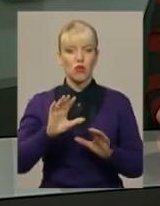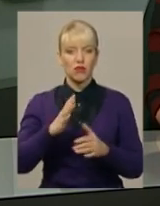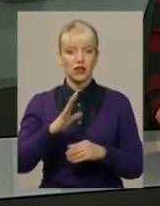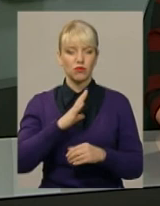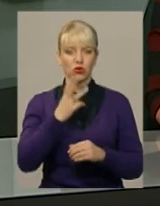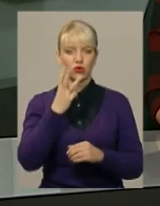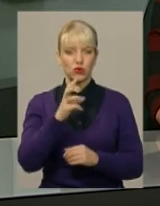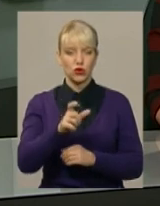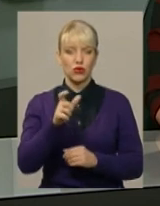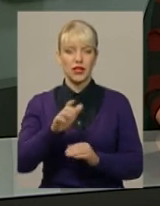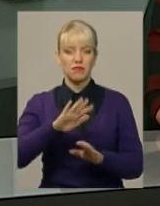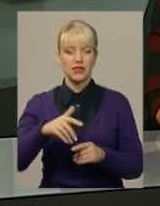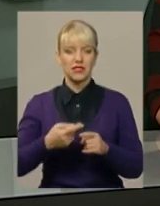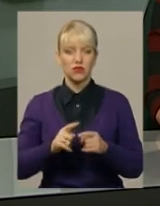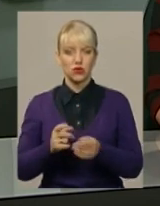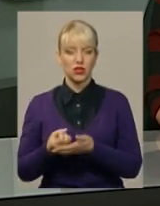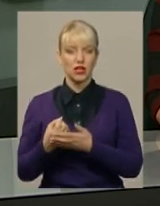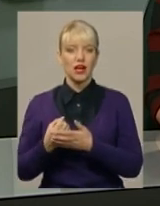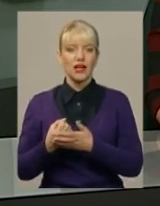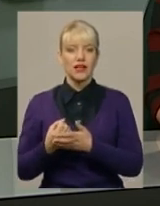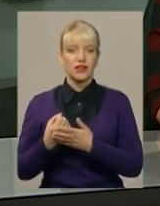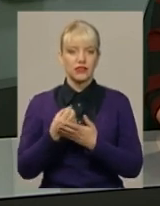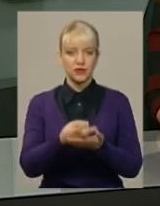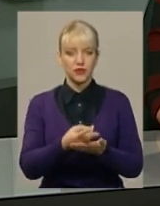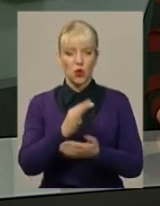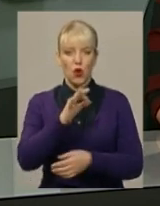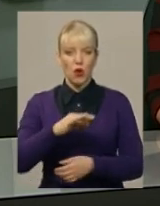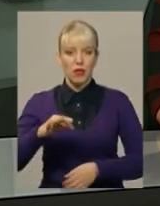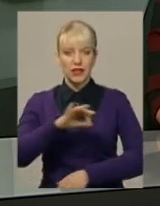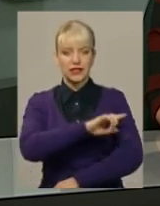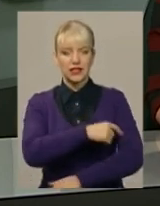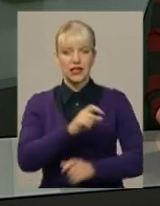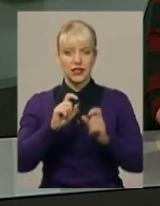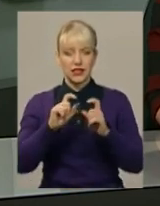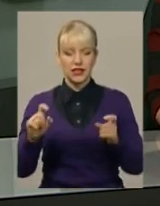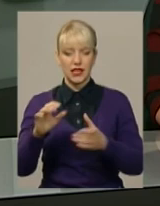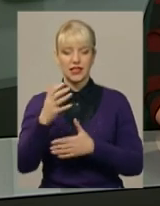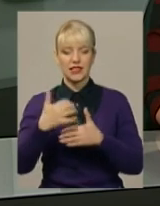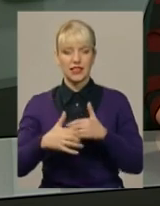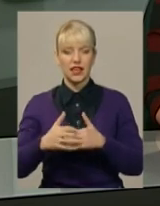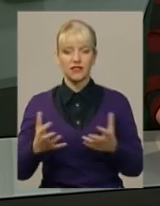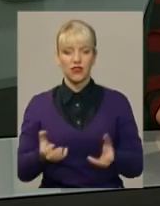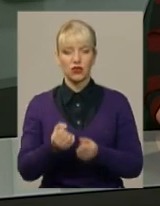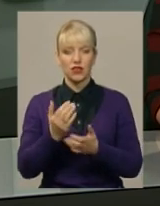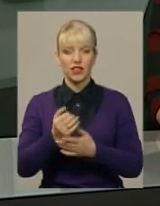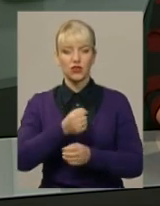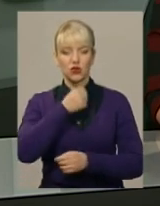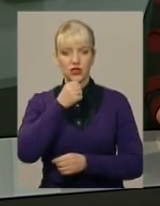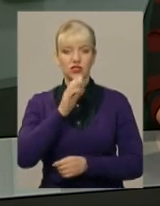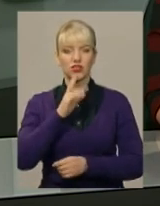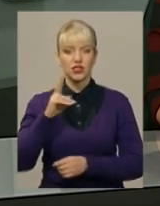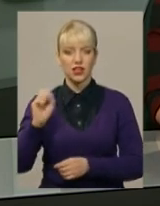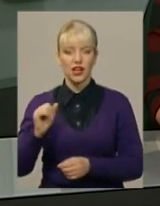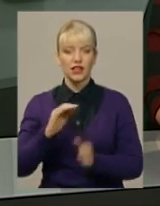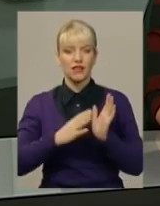людей. Після того, як їх евакуювали, одразу шпиталізували до обласної лікарні. Серед врятованих і літня жінка та дев'ятирічний